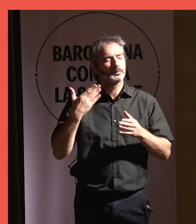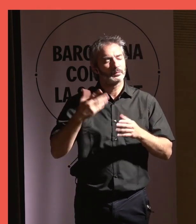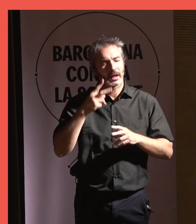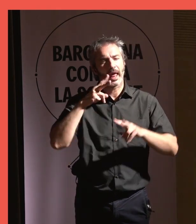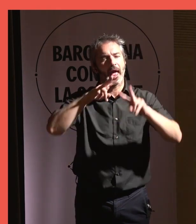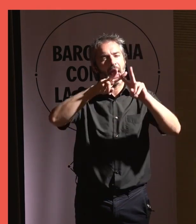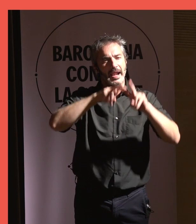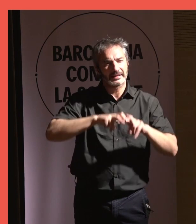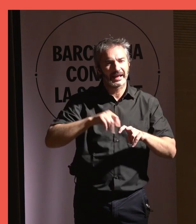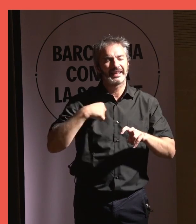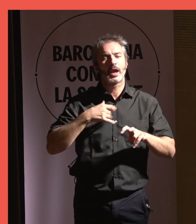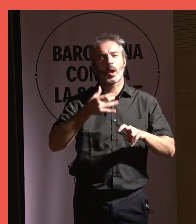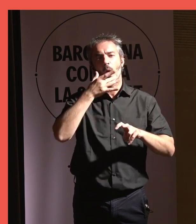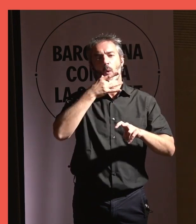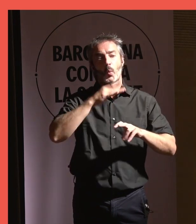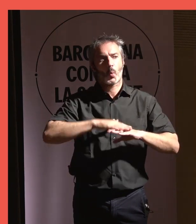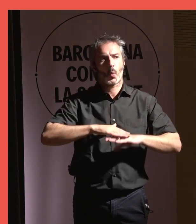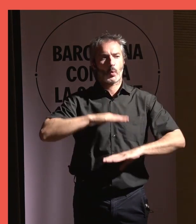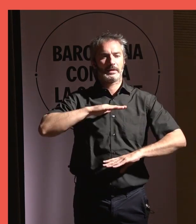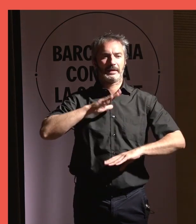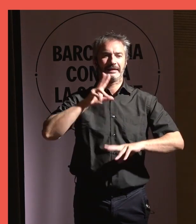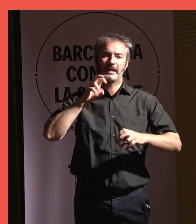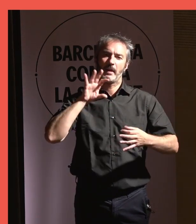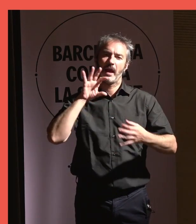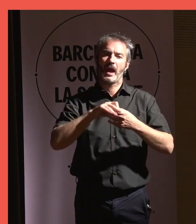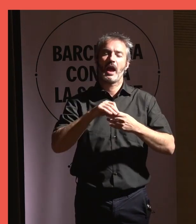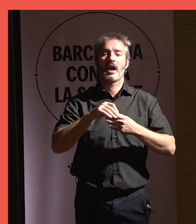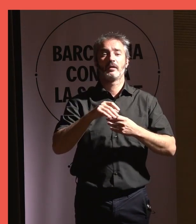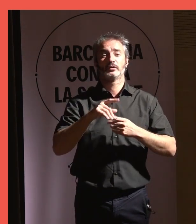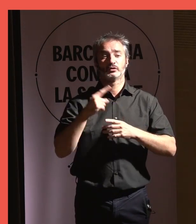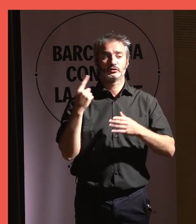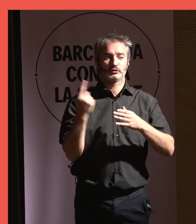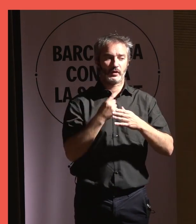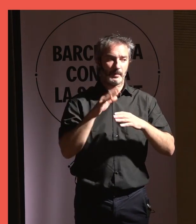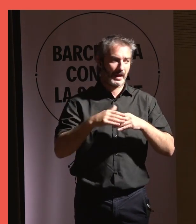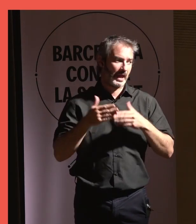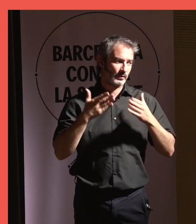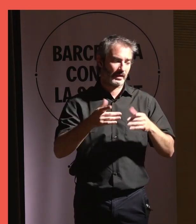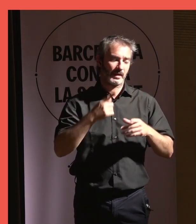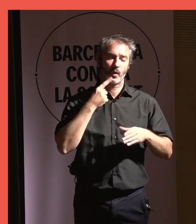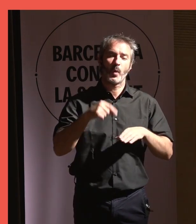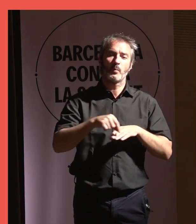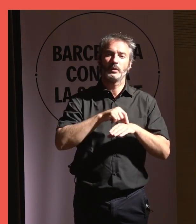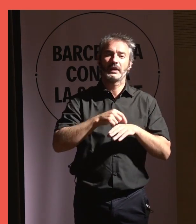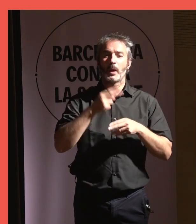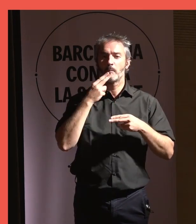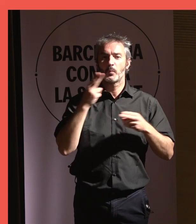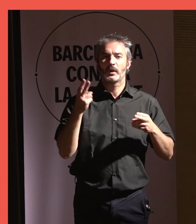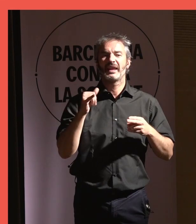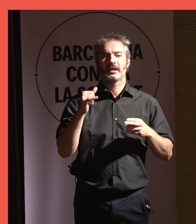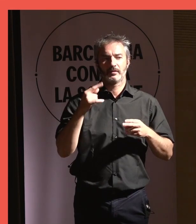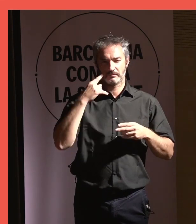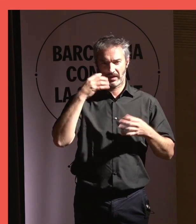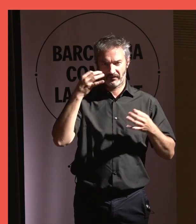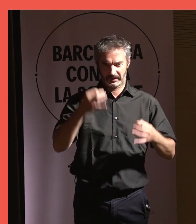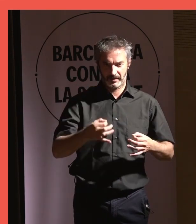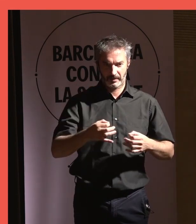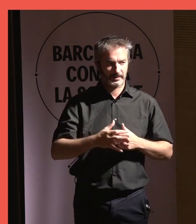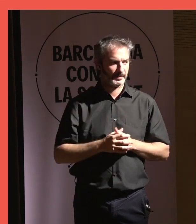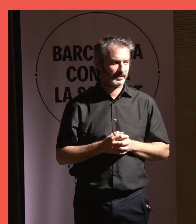recerca i el coneixement sobre la soledat. Les dades ens ajuden a dissenyar polítiques públiques efectives.